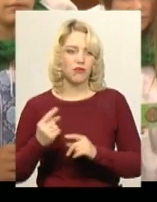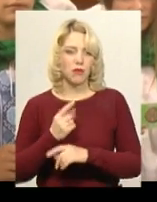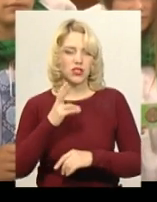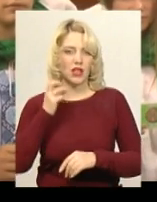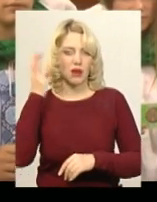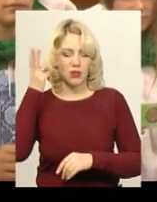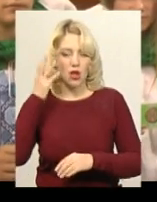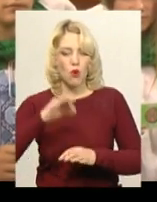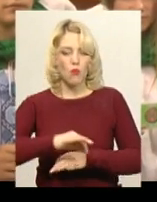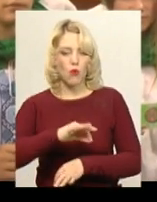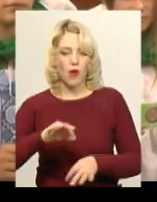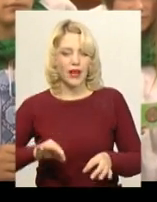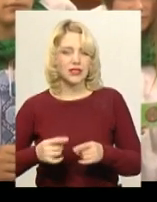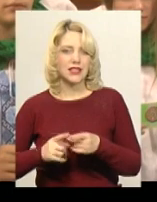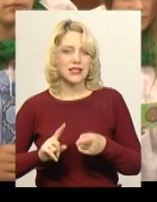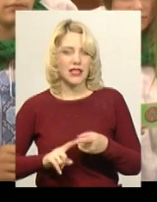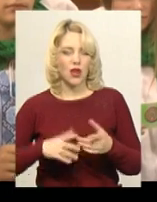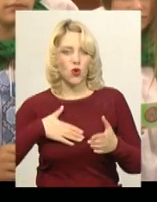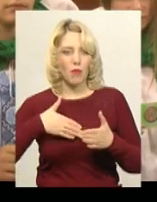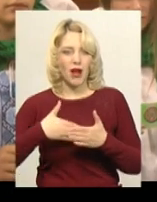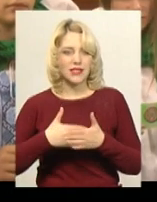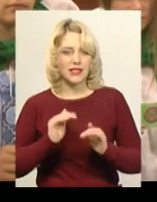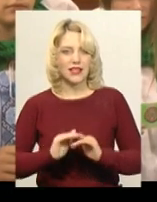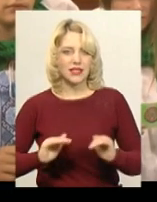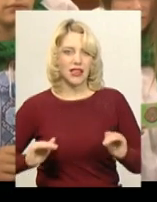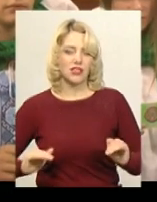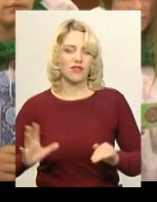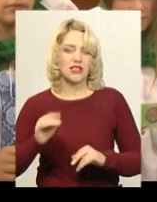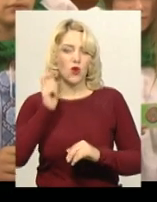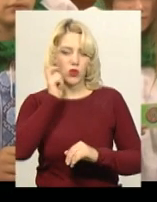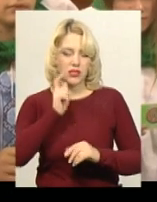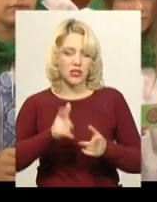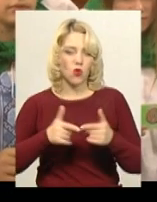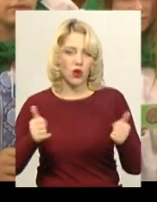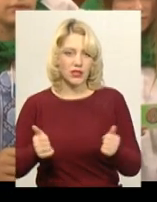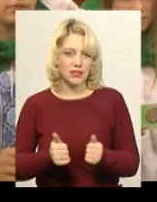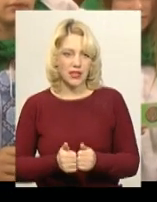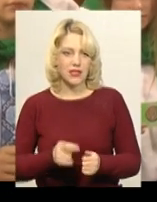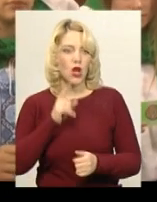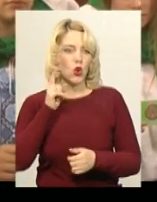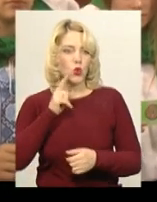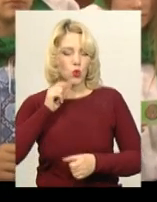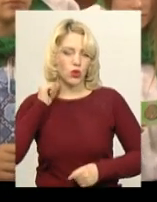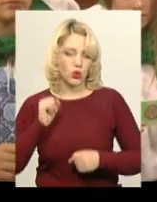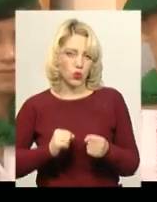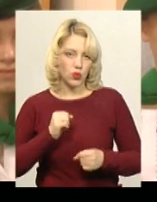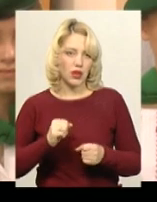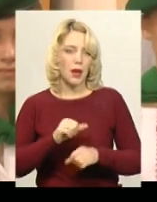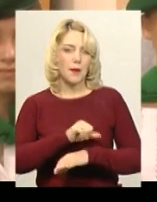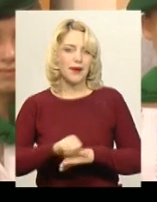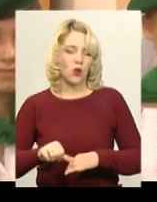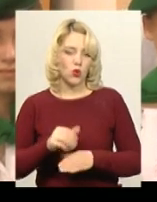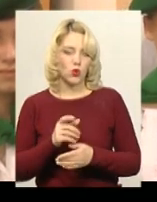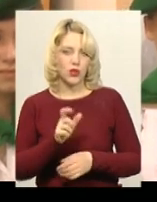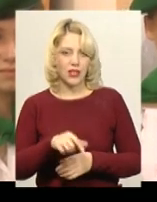проєкт. Це громадська дитяча всеукраїнська організація «Юний друзі прикордонників». З